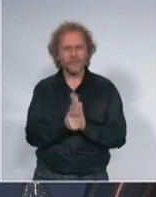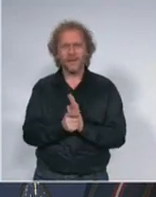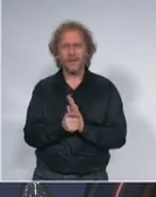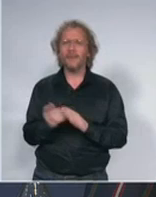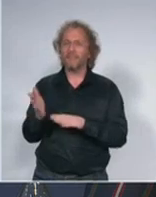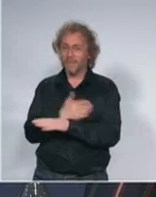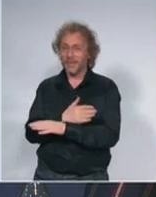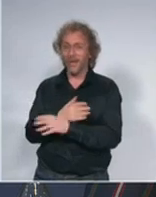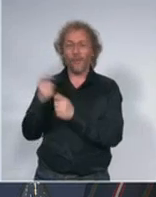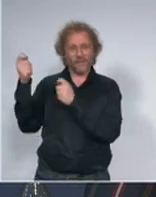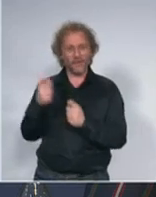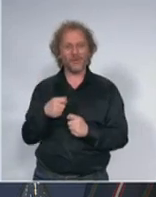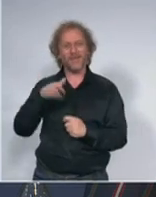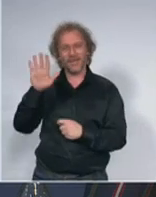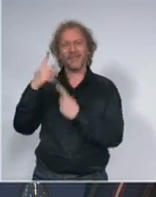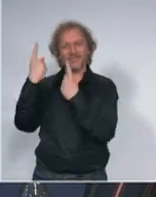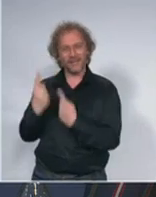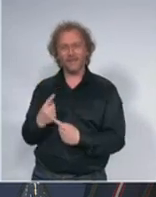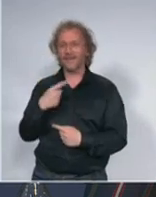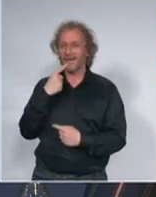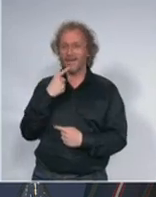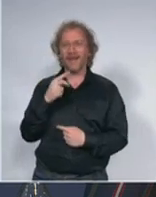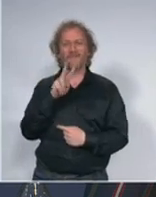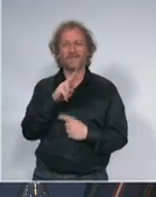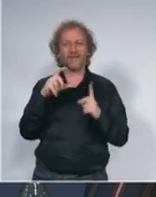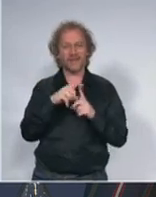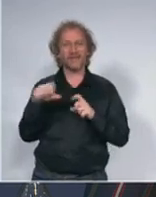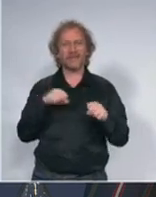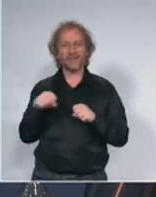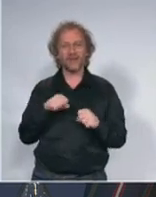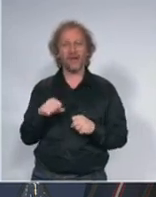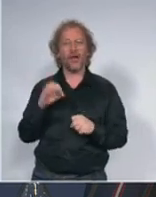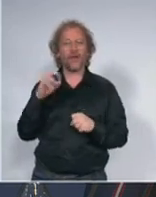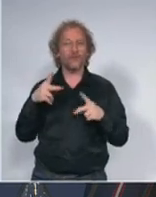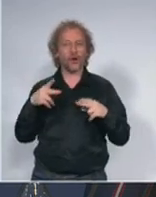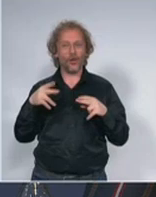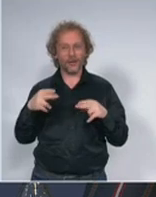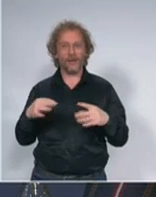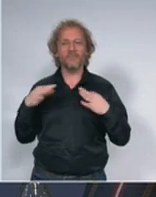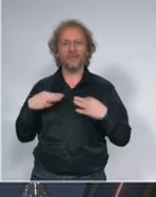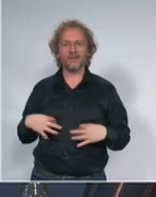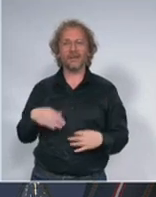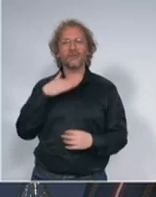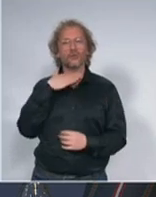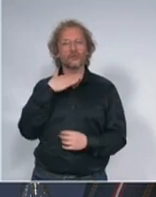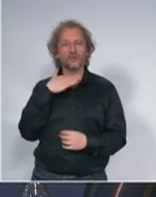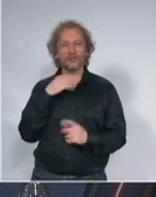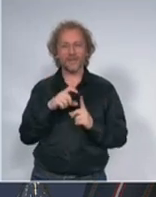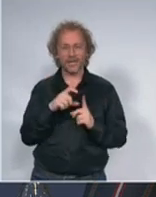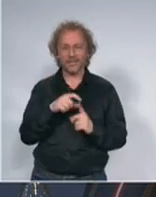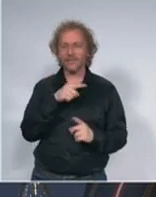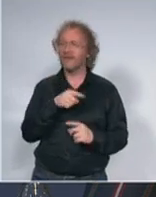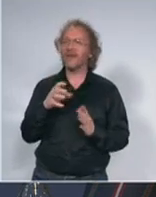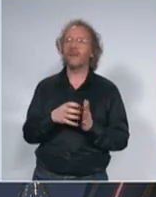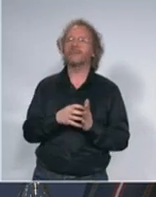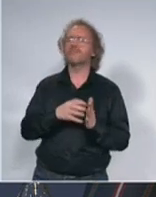rekla vršila s dužnosti direktora onkologije profesora Grujičić kada je rekla da će bolesnici da produže normalno svoju